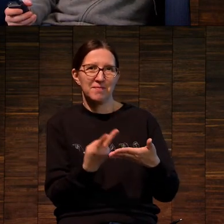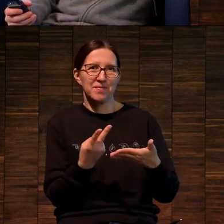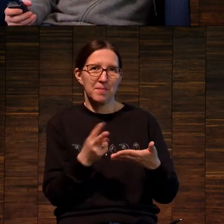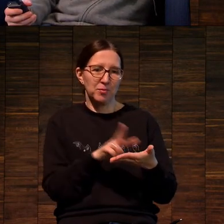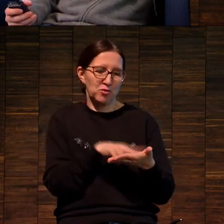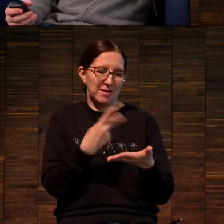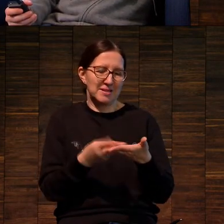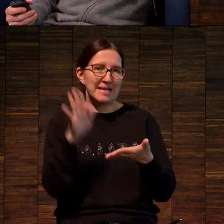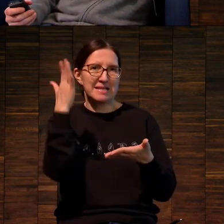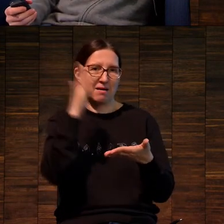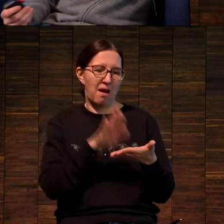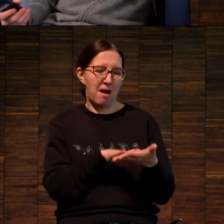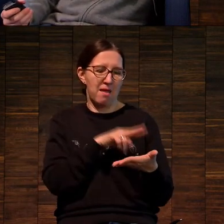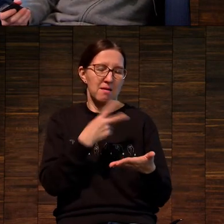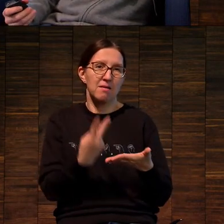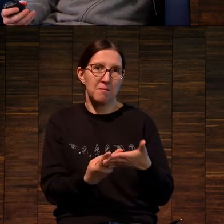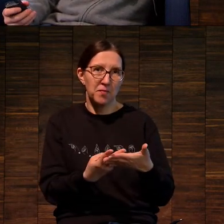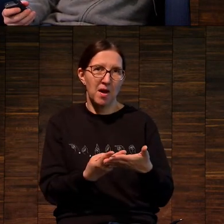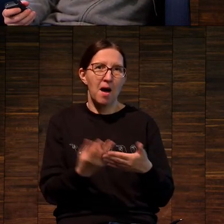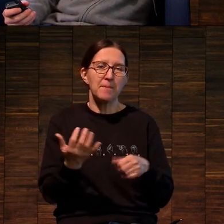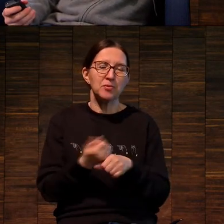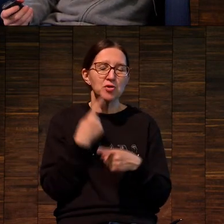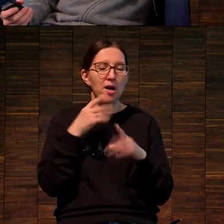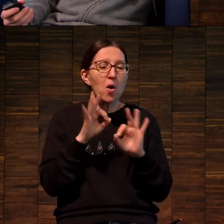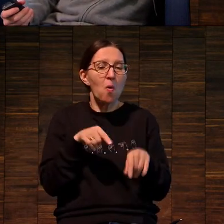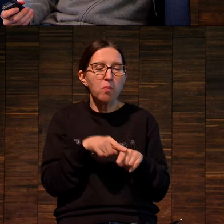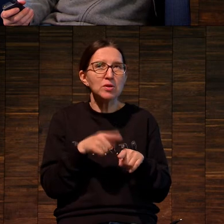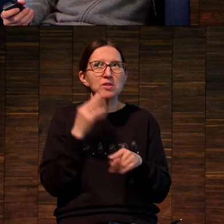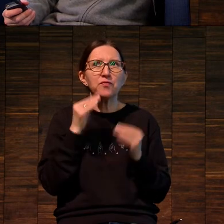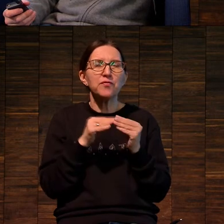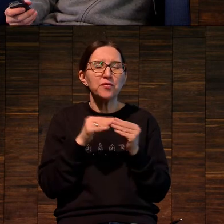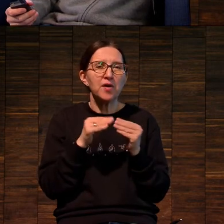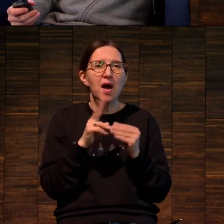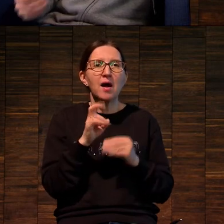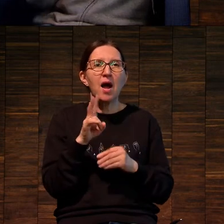литографские изображения, я долго думал, кого из канонических литографов взять.